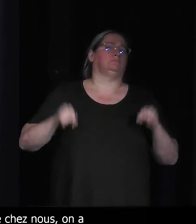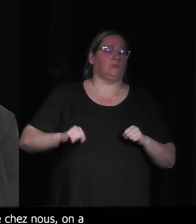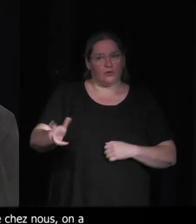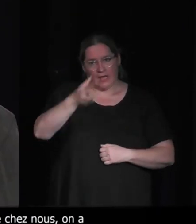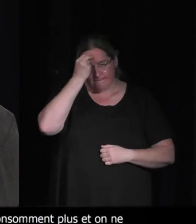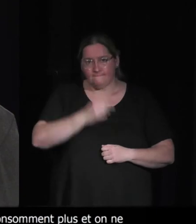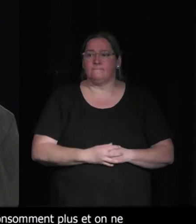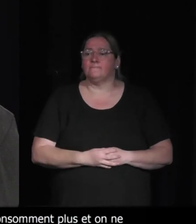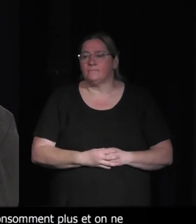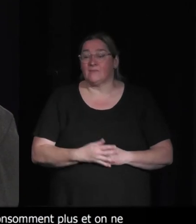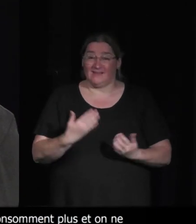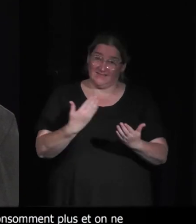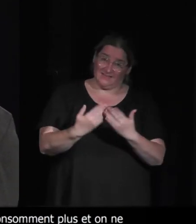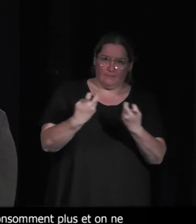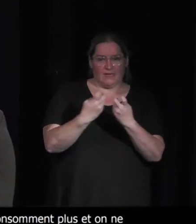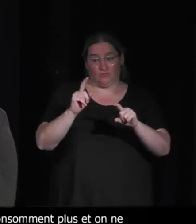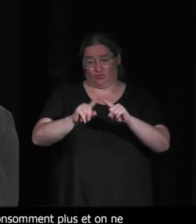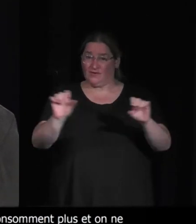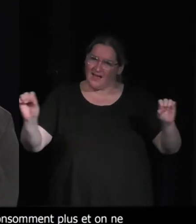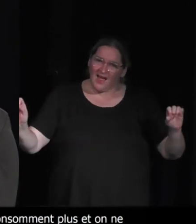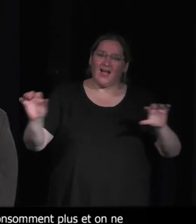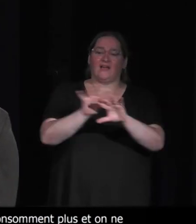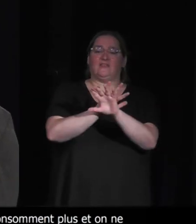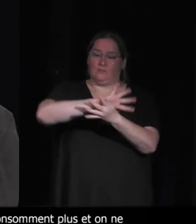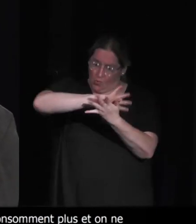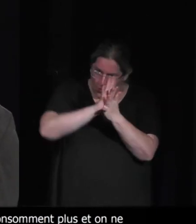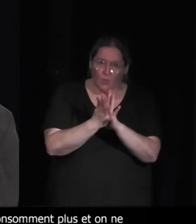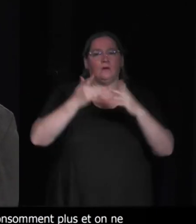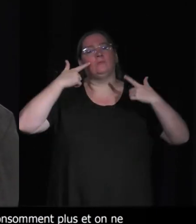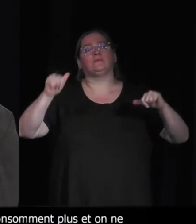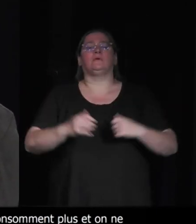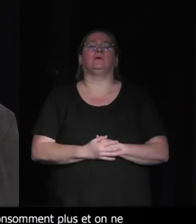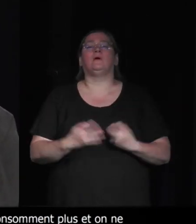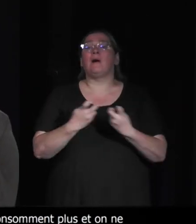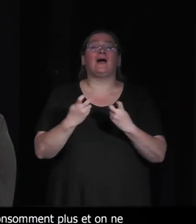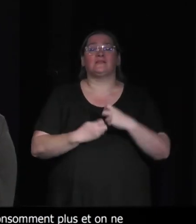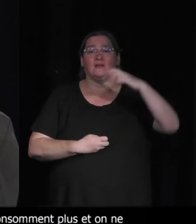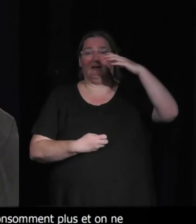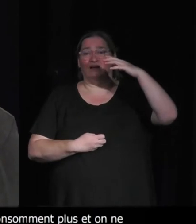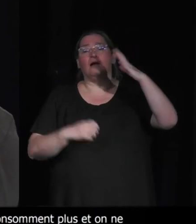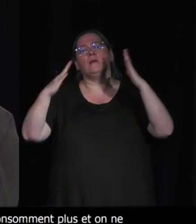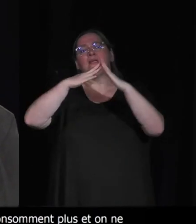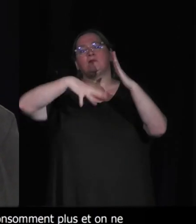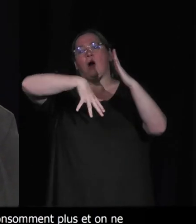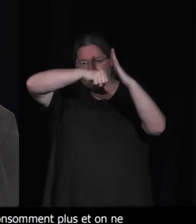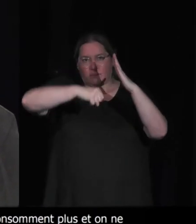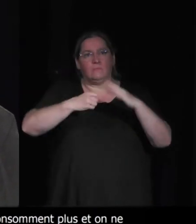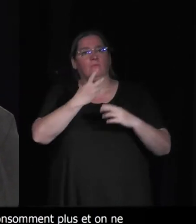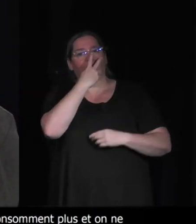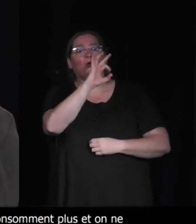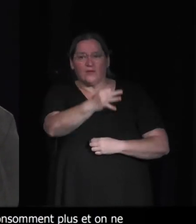Pour rendre visible l'invisible, c'est-à qu'aujourd'hui, la lumière, si on l'éteint, on voit tout de suite un impact immédiat. Si on dit,